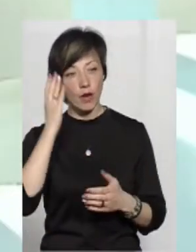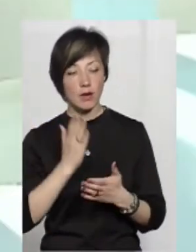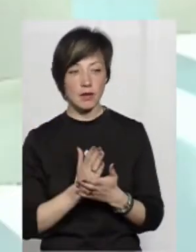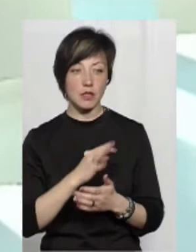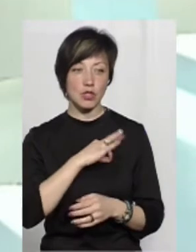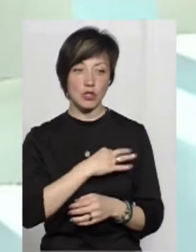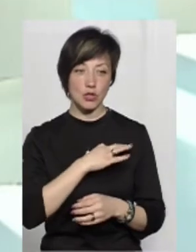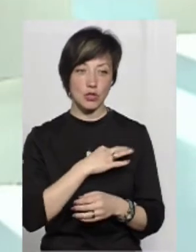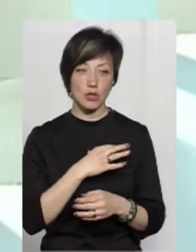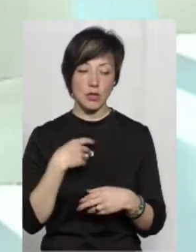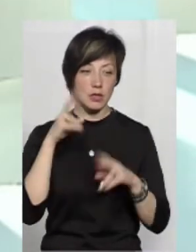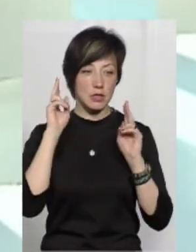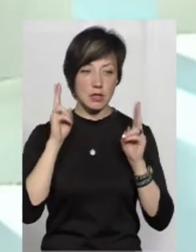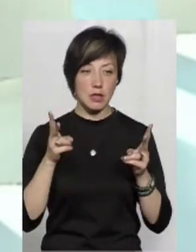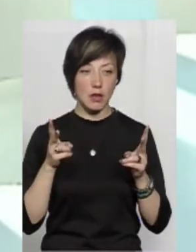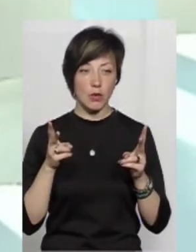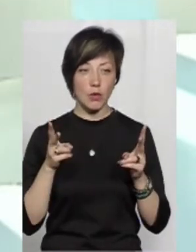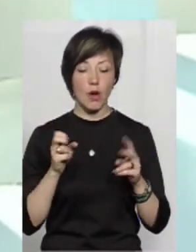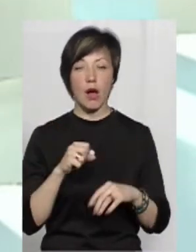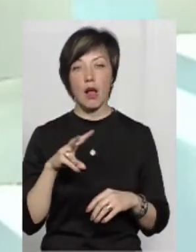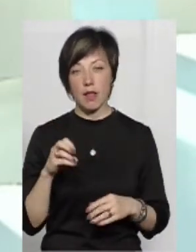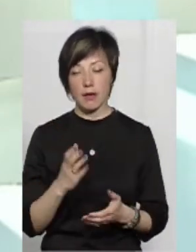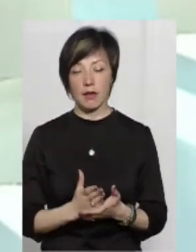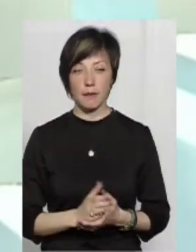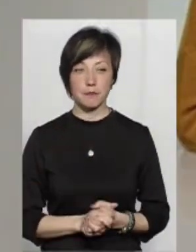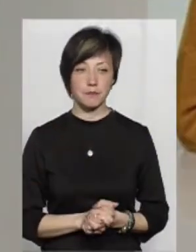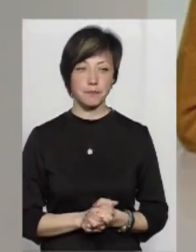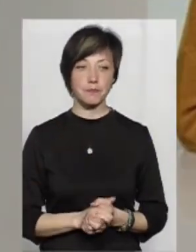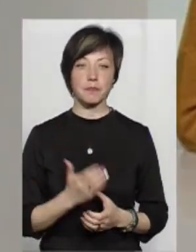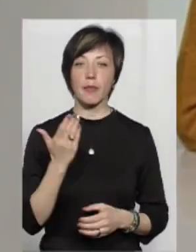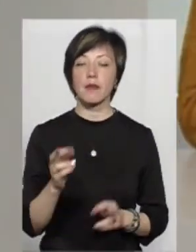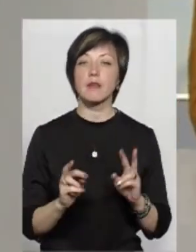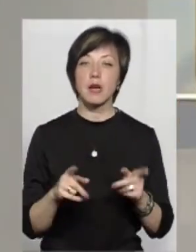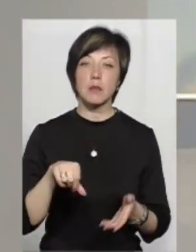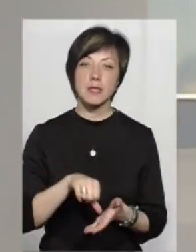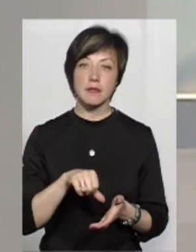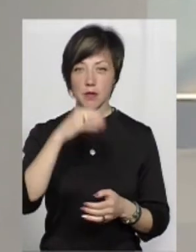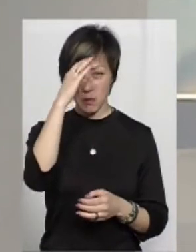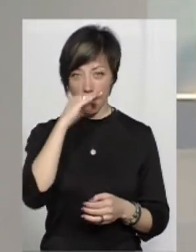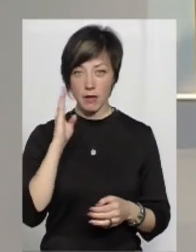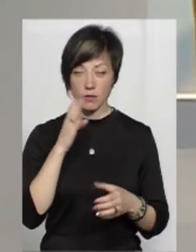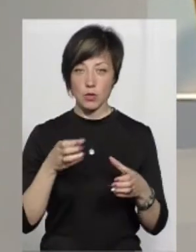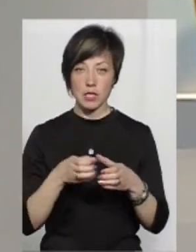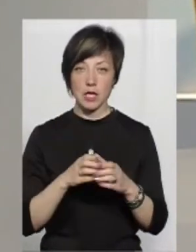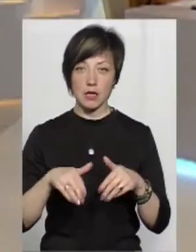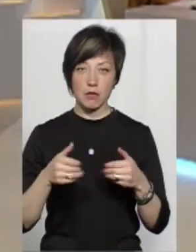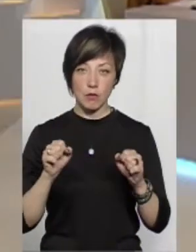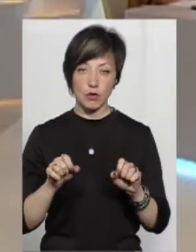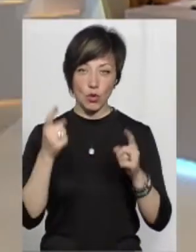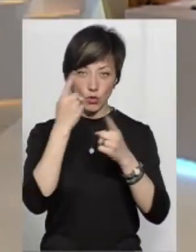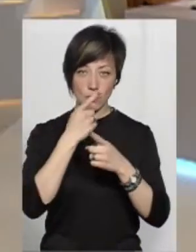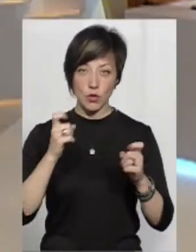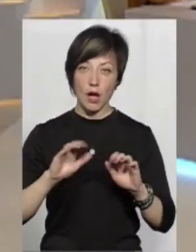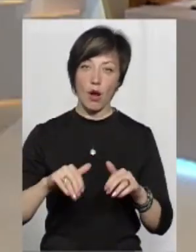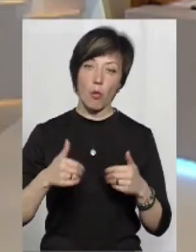слідчі до уваги, я не знаю, але воно є. От ви, як представник «Батьківської ініціативи», можливо, можете озвучити